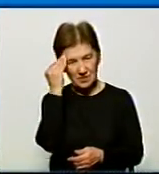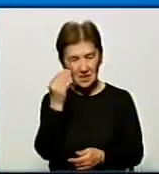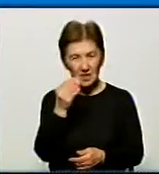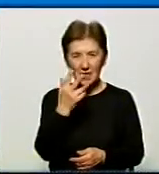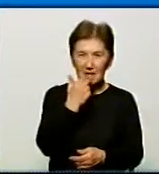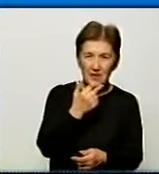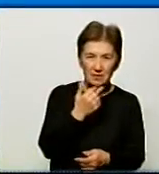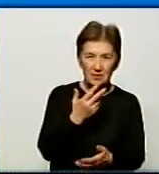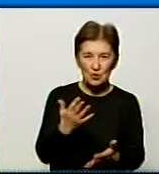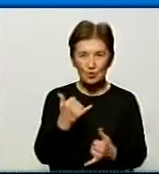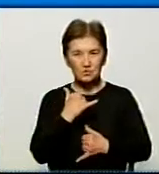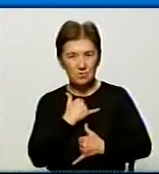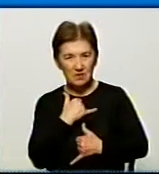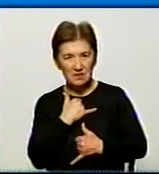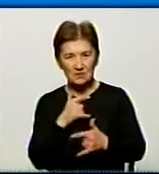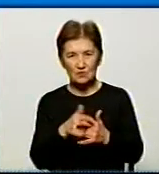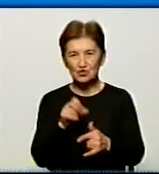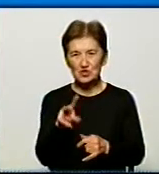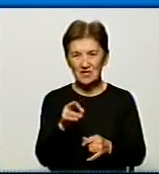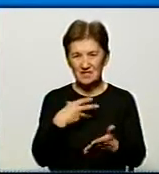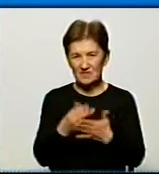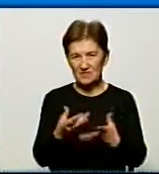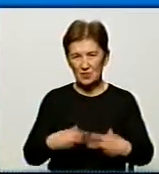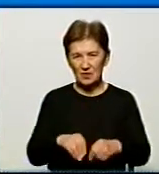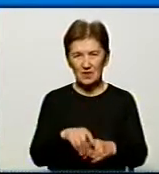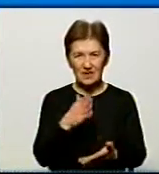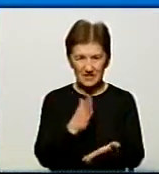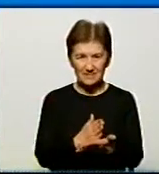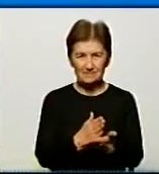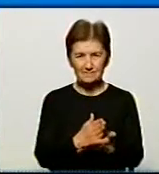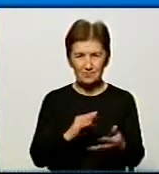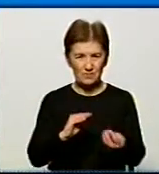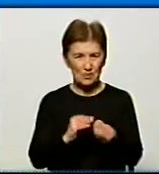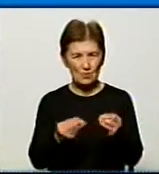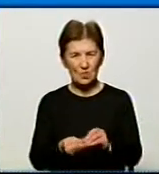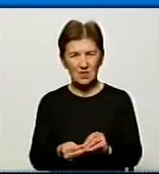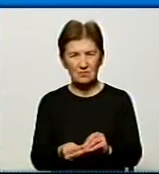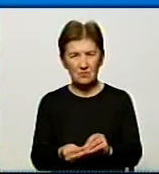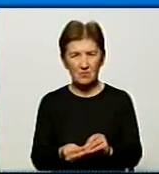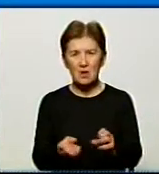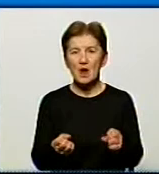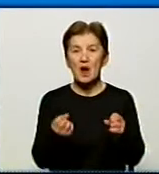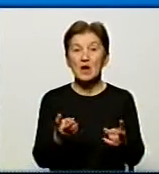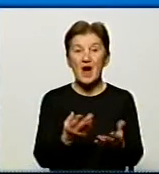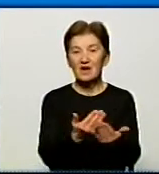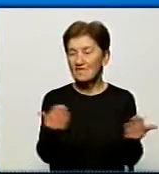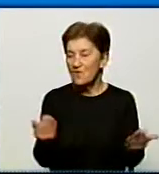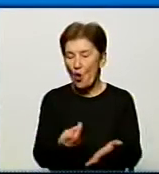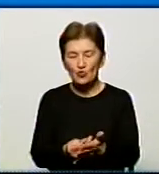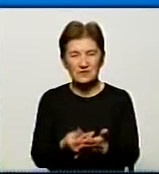у себе чи у членів своєї родини. Це є проблемою за великим рахунком? Як ви це оцінюєте?